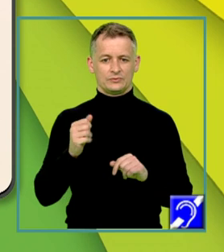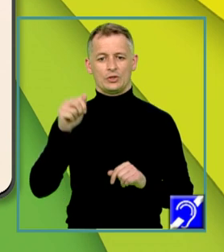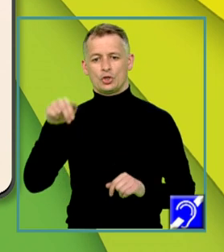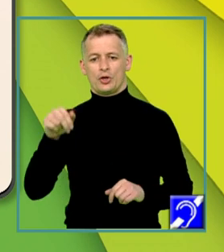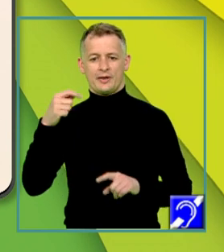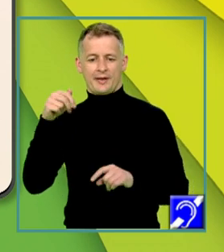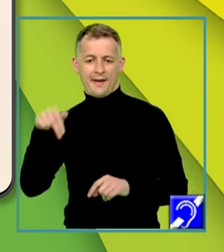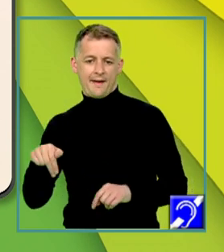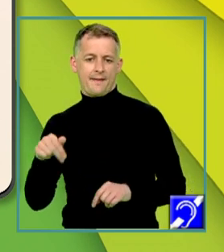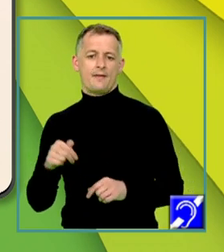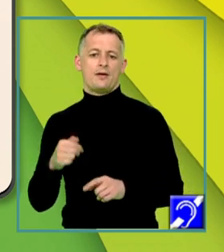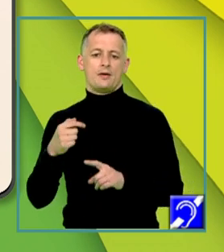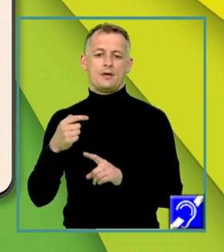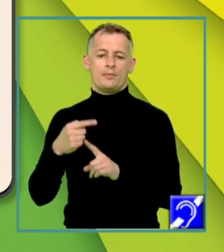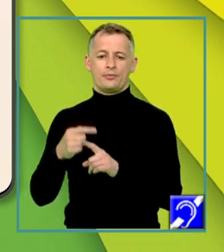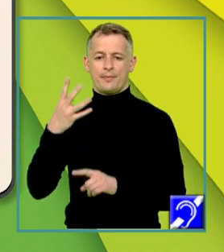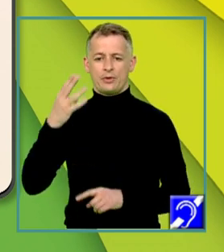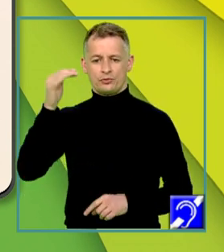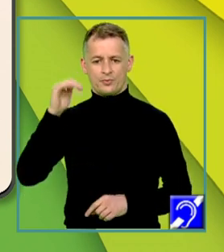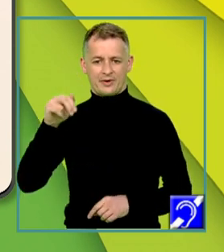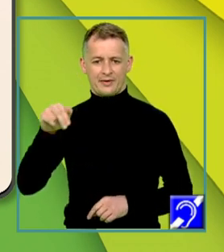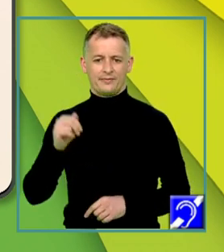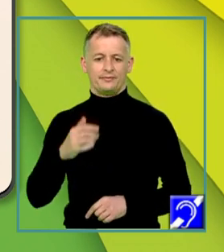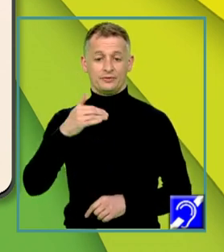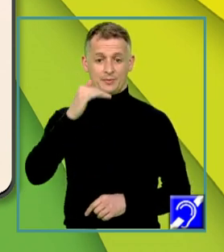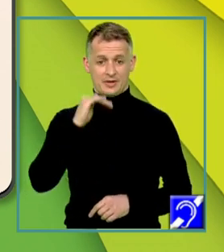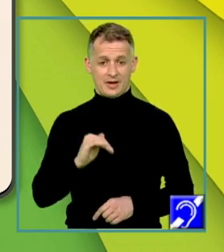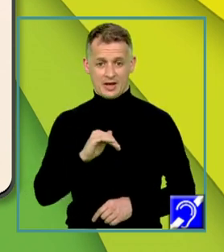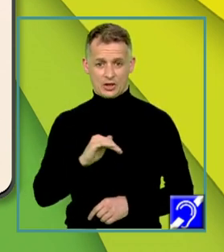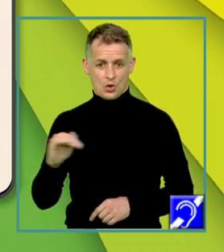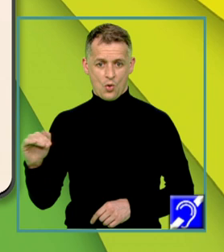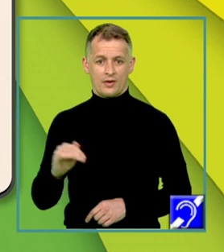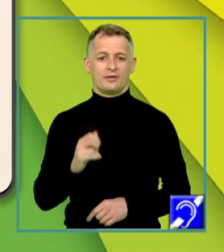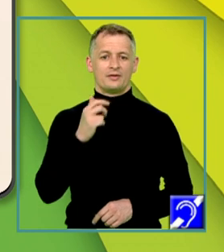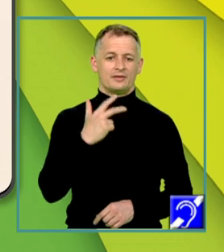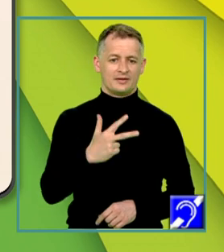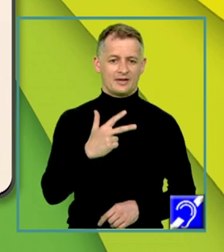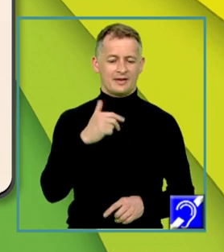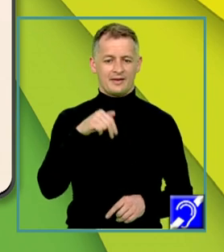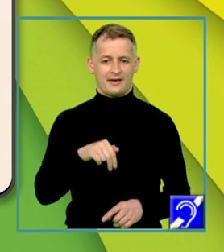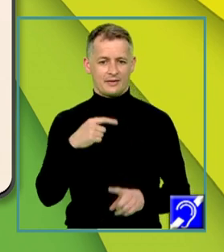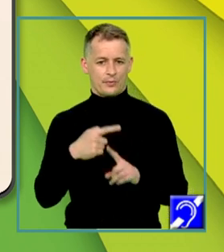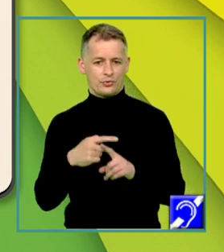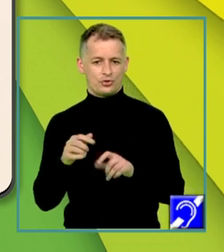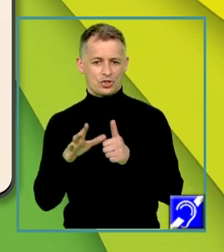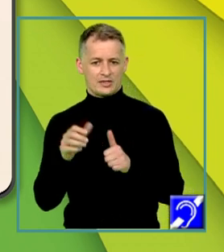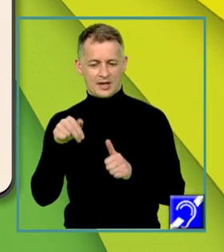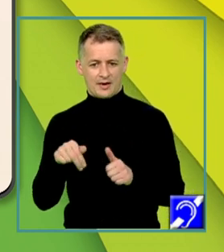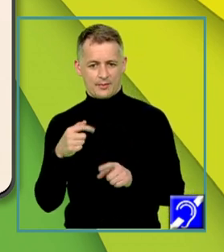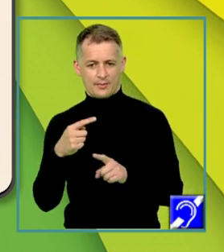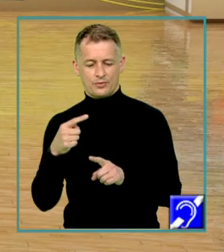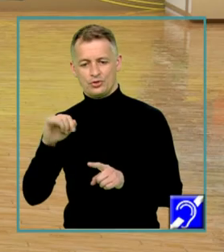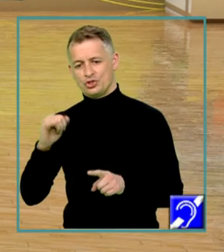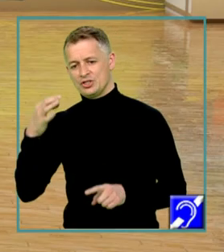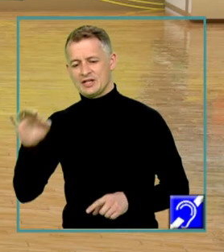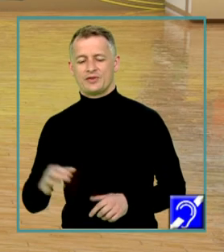2 Ien plus 4 supra Ien și pe linia a doua elementele 3 supra Ien plus 6 Ien și 10.